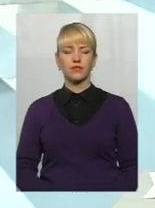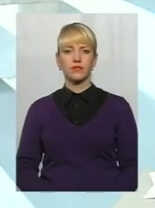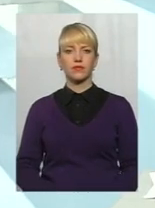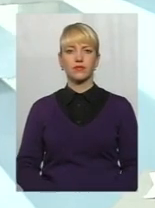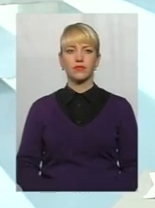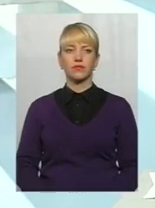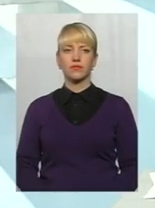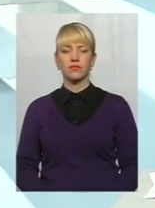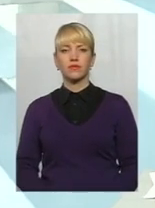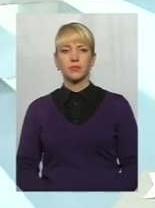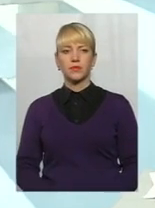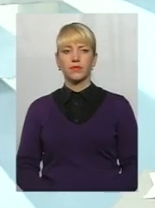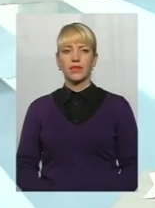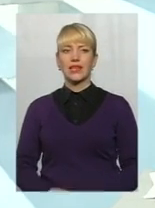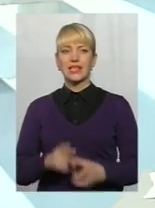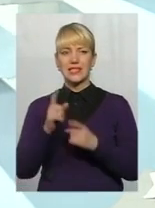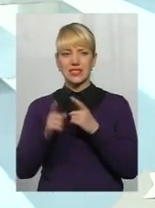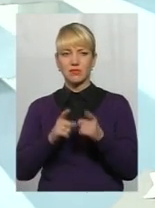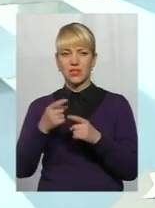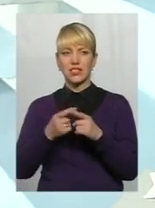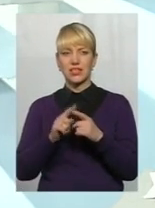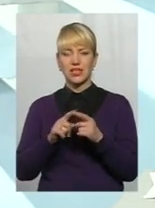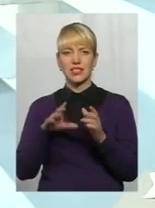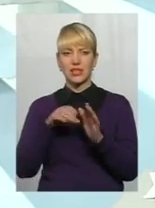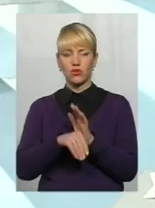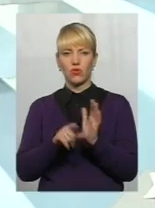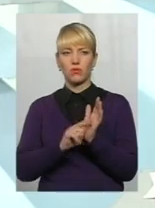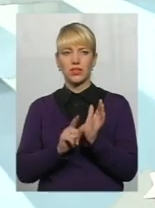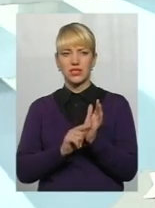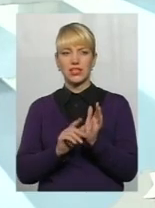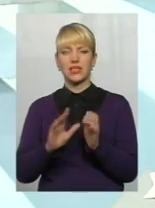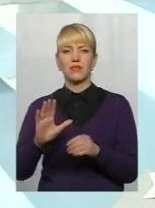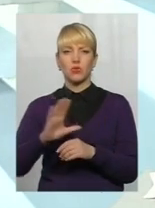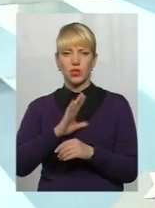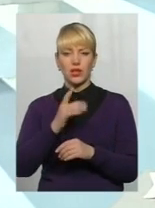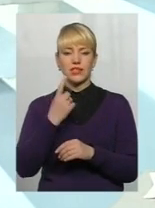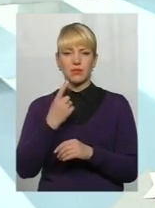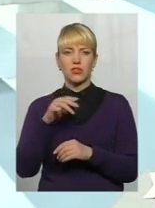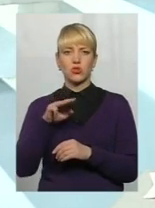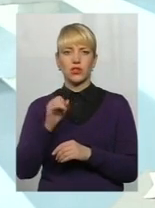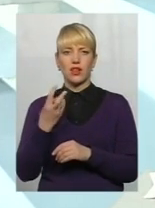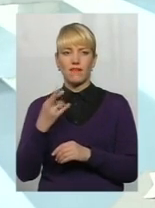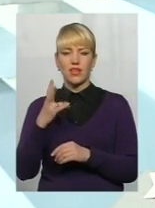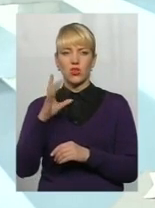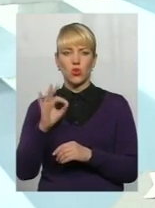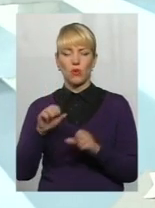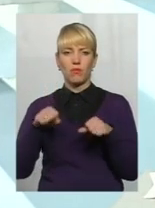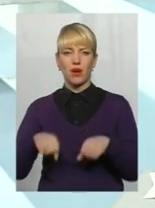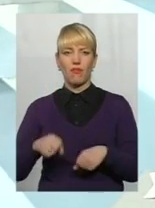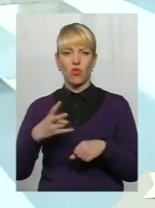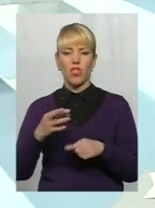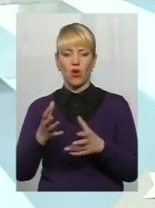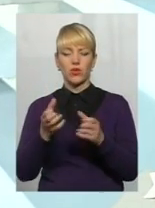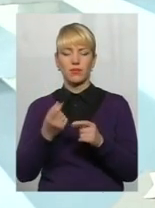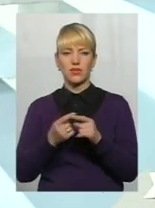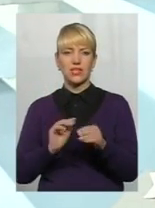Так, зміна розміру цієї складової в пенсійній виплаті відбулася з 1 травня, але право на отримання